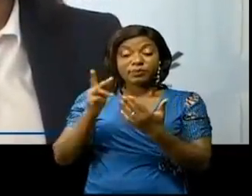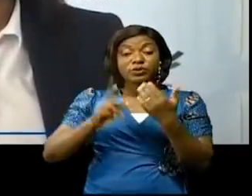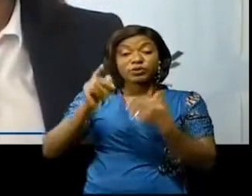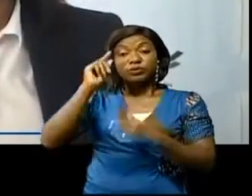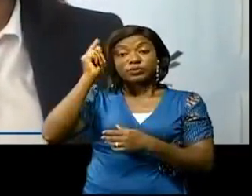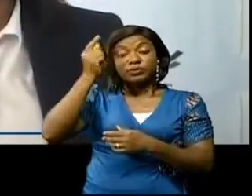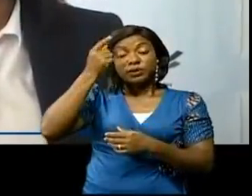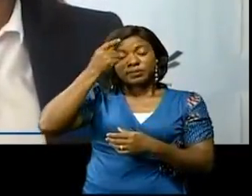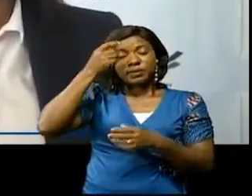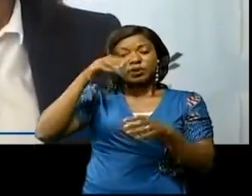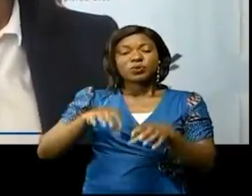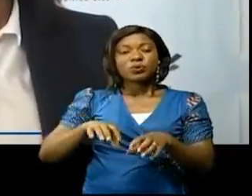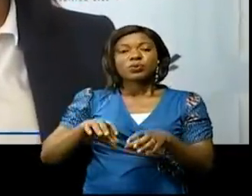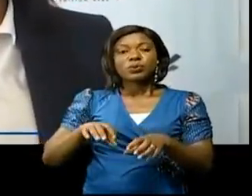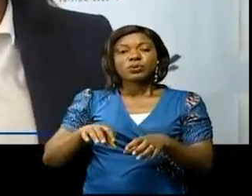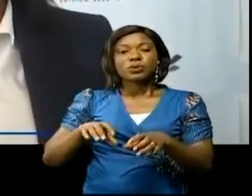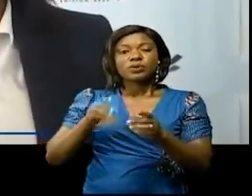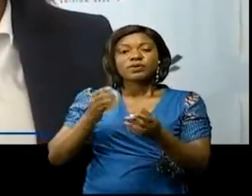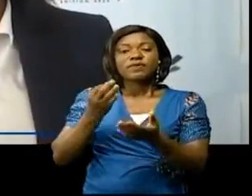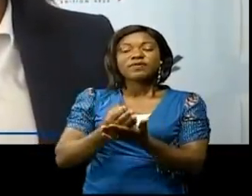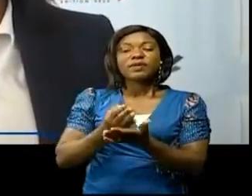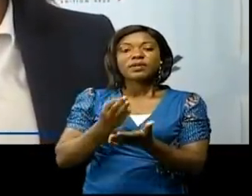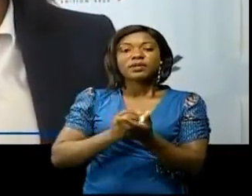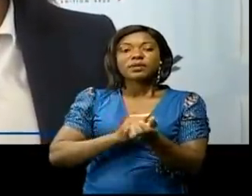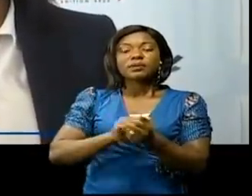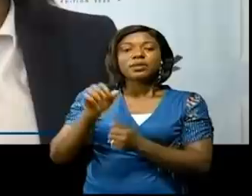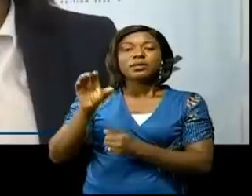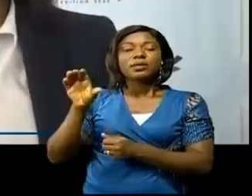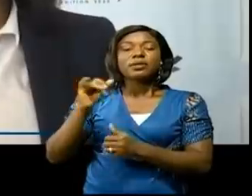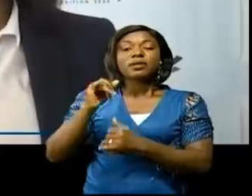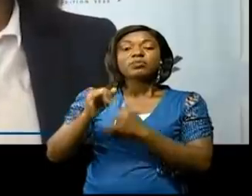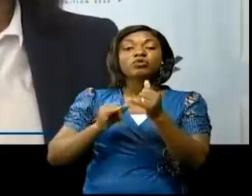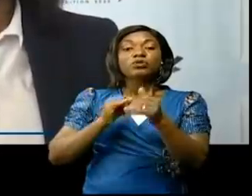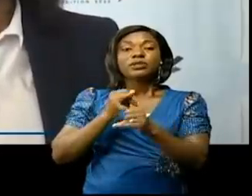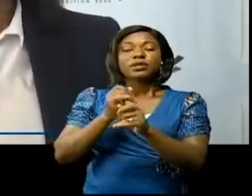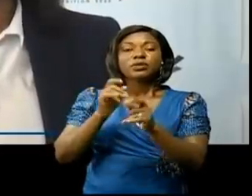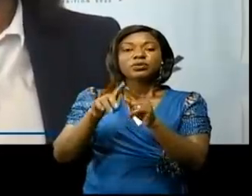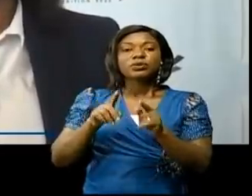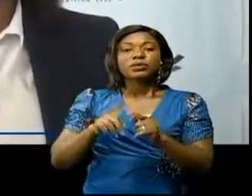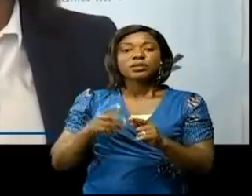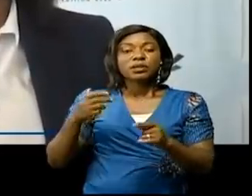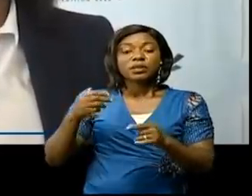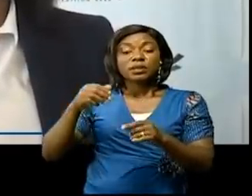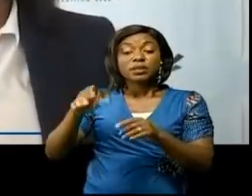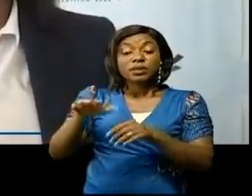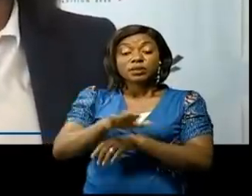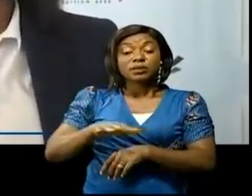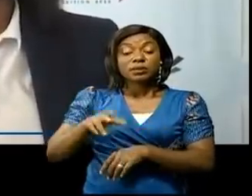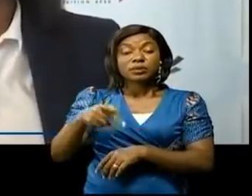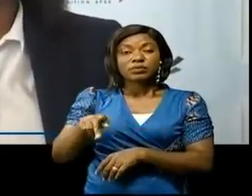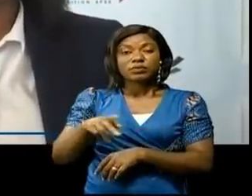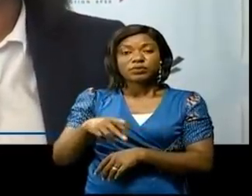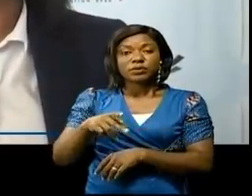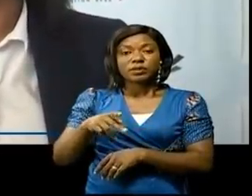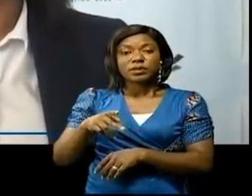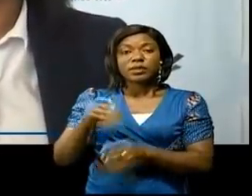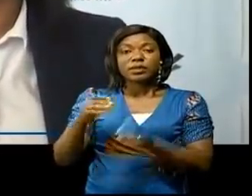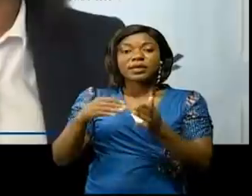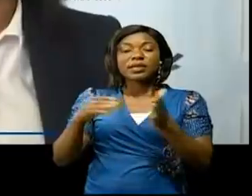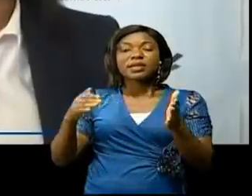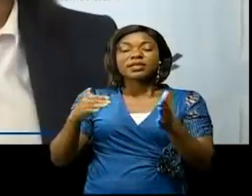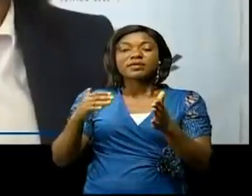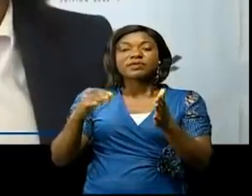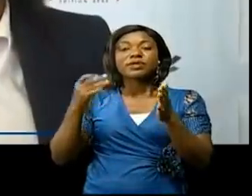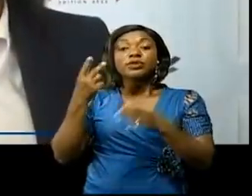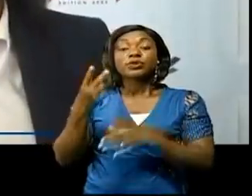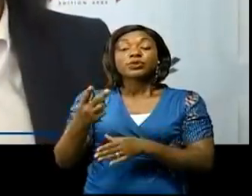congolais, financé par la Banque mondiale. Ici en province, il y a eu 82 jeunes entrepreneurs